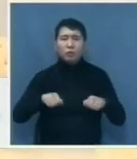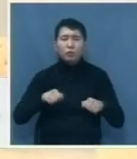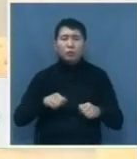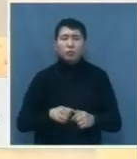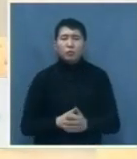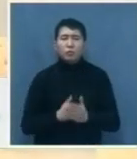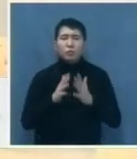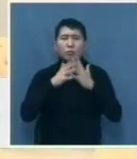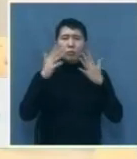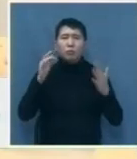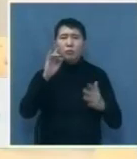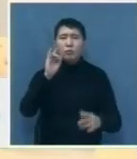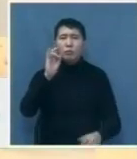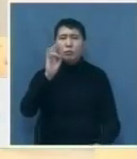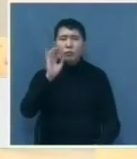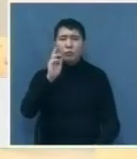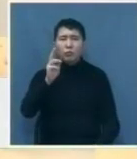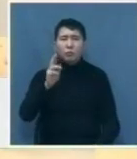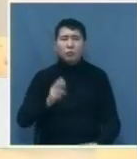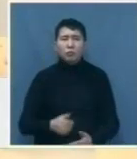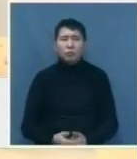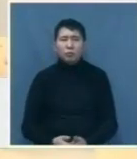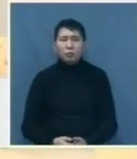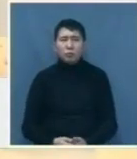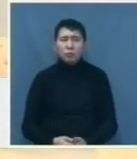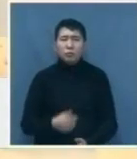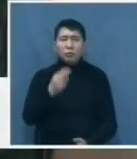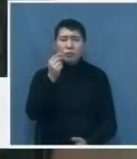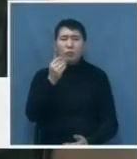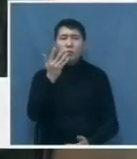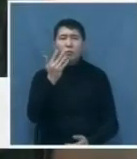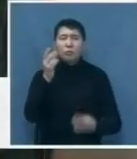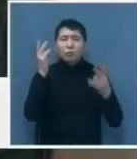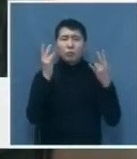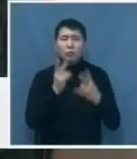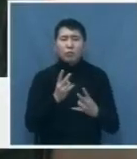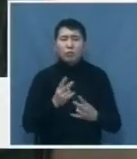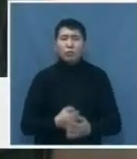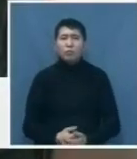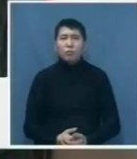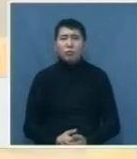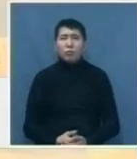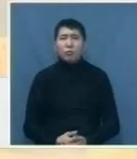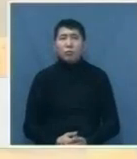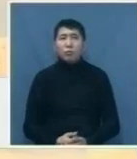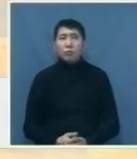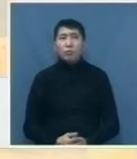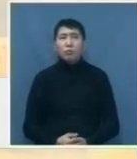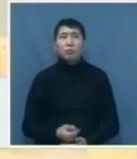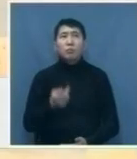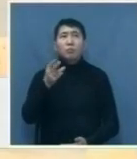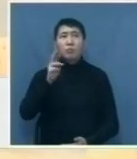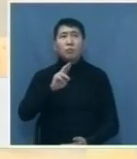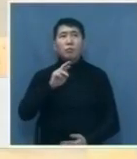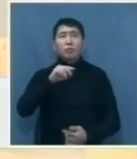этот большой рынок и привлечь столько денег, сколько им необходимо. Один из компонентов еще для содействия